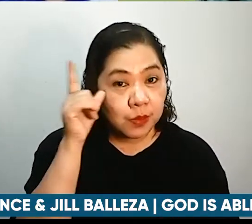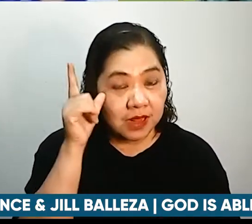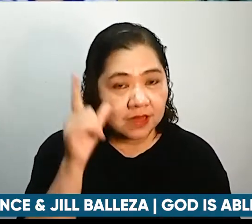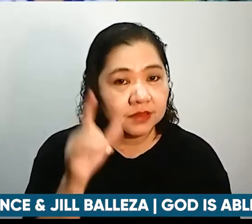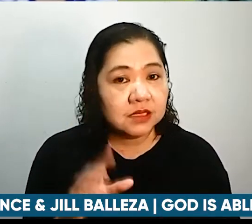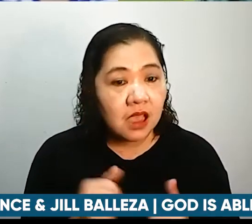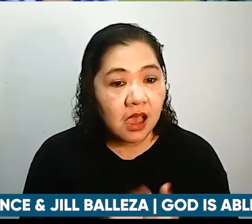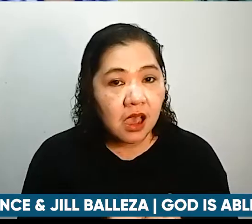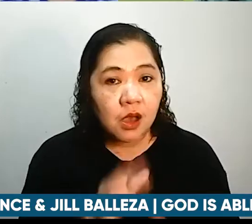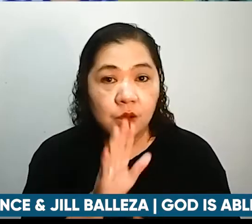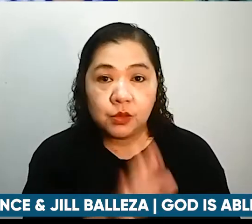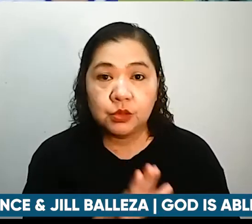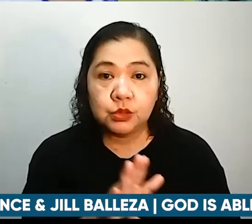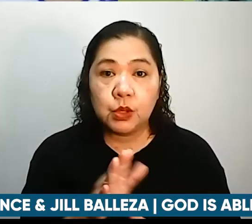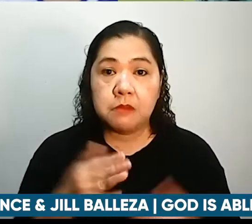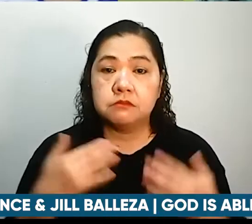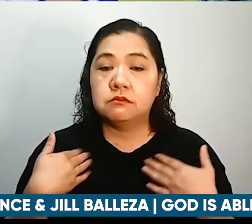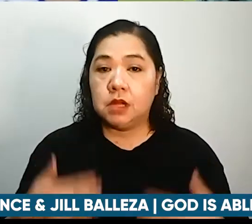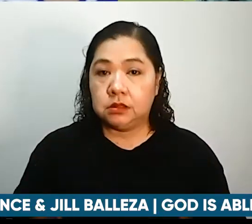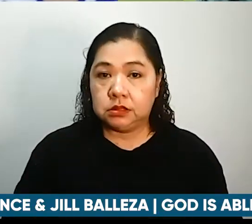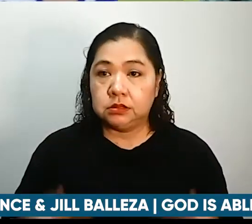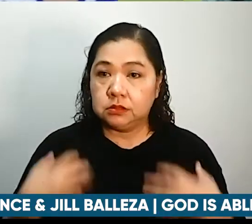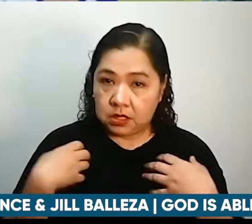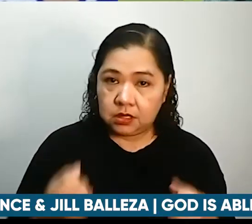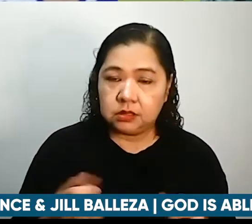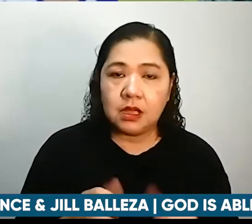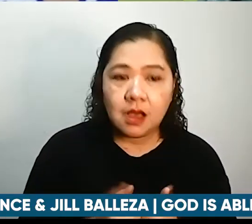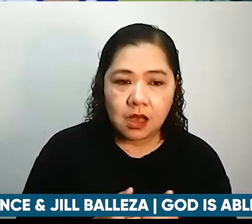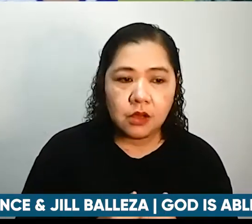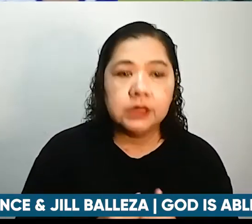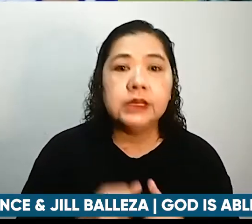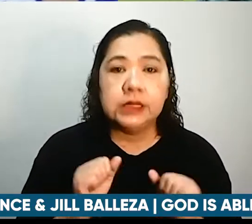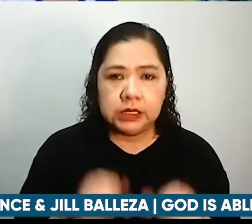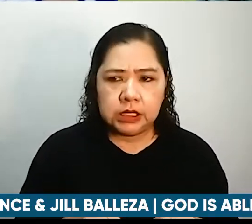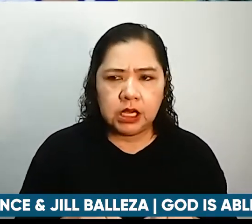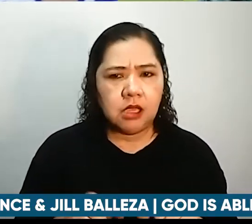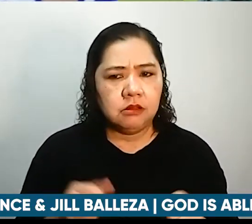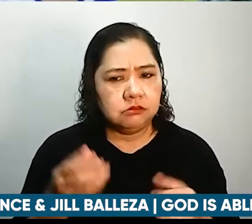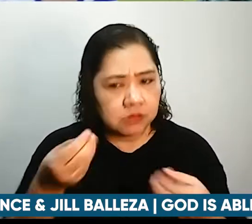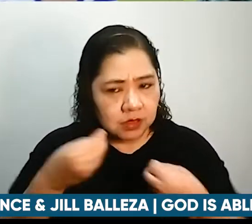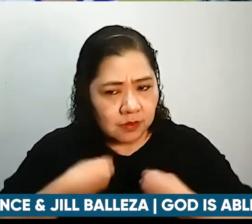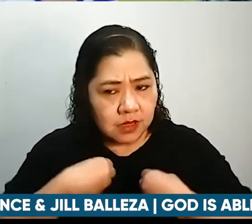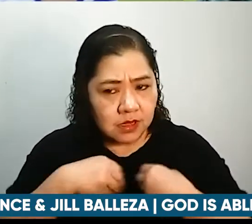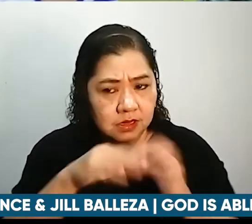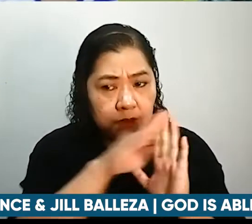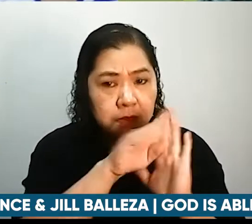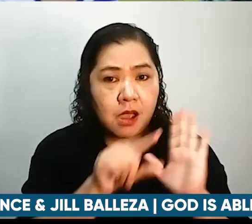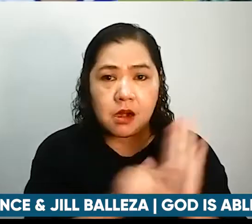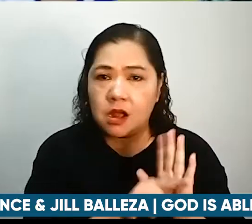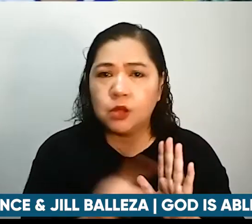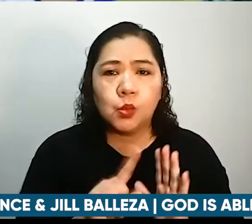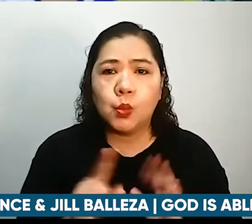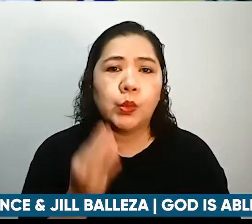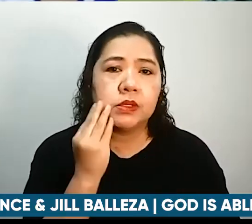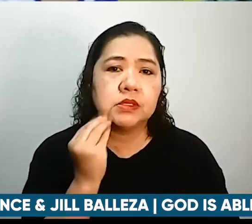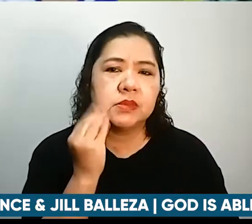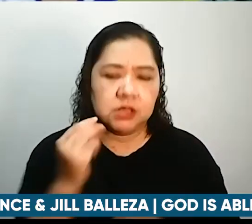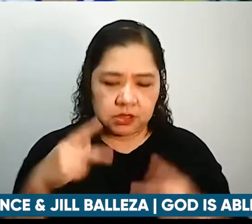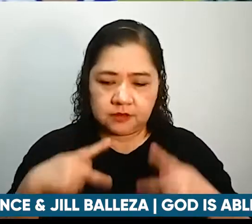ang latest development sa kalusugan mo? At maaari bang bigyan mo kami ng background? Ano nga po ba ang pinagdadaaran mo physically Kuya Lance?